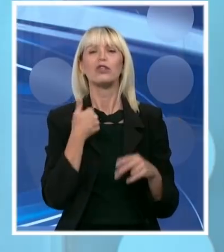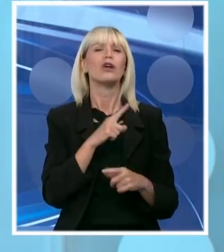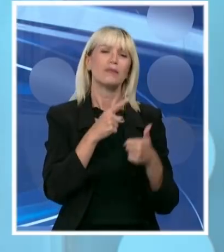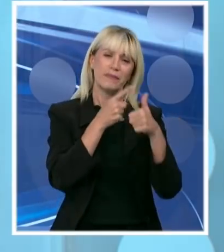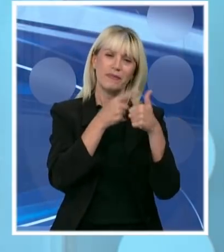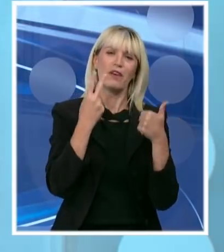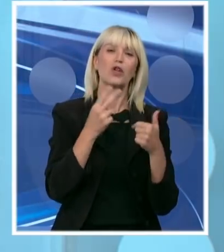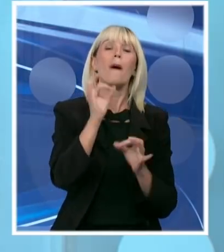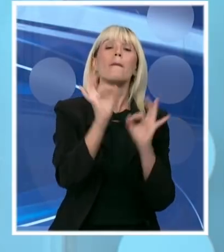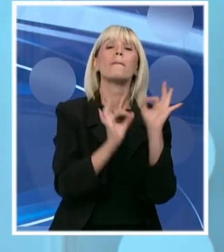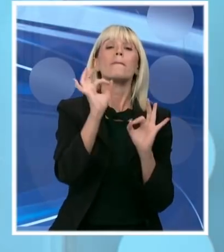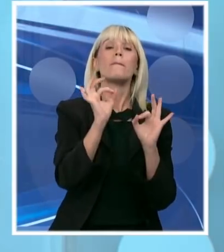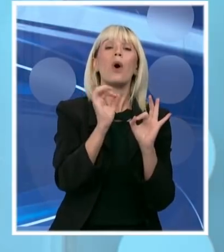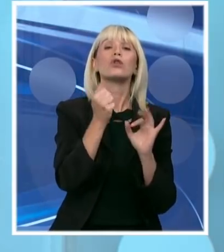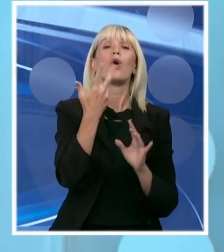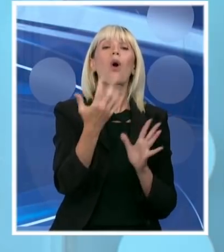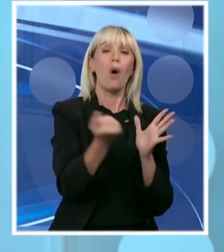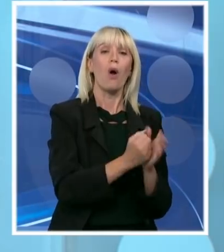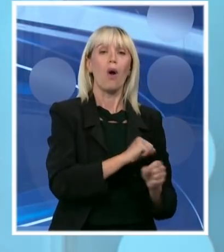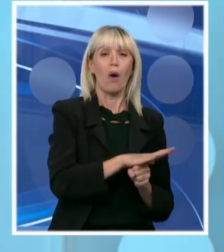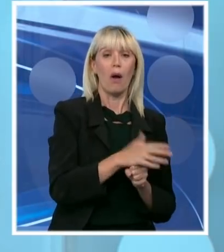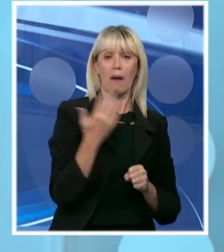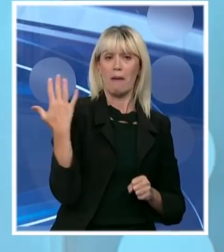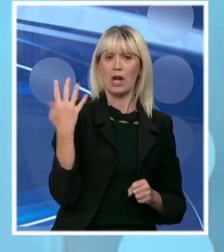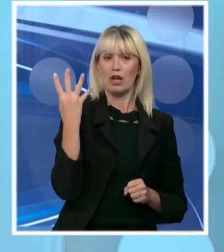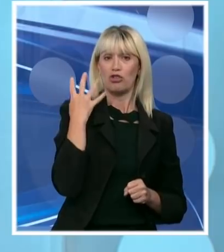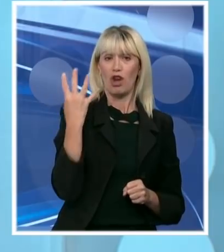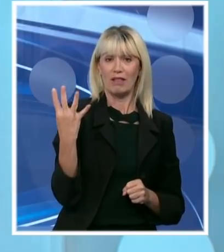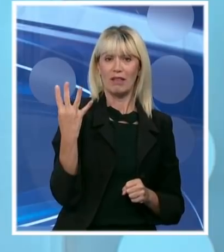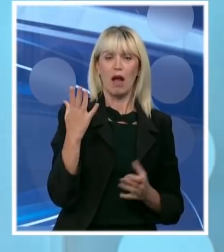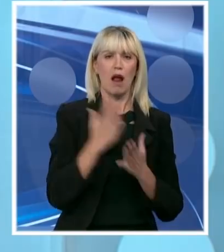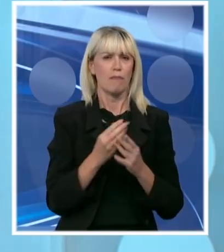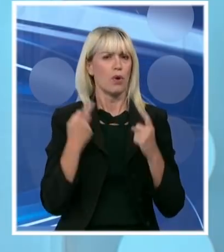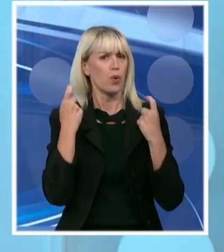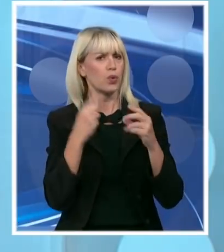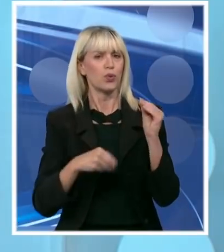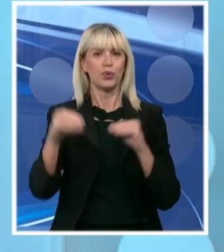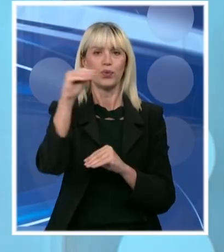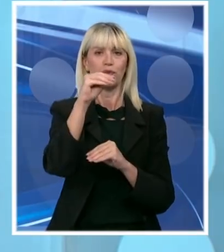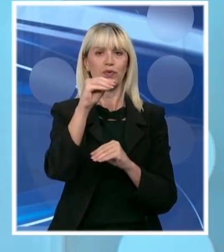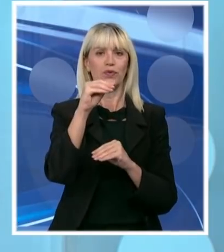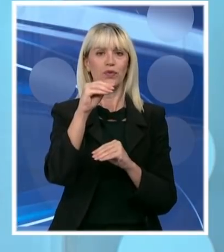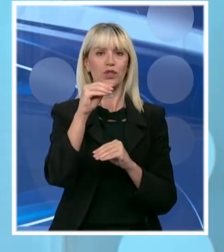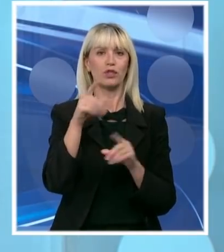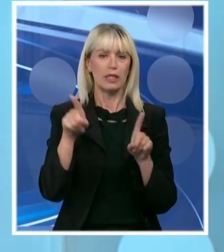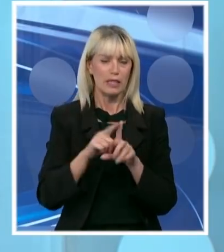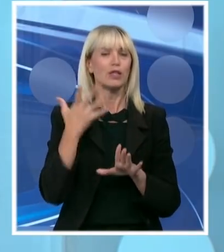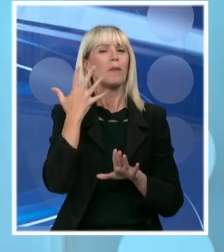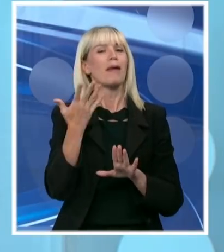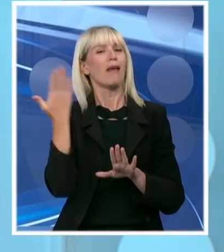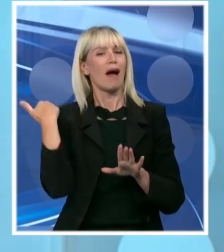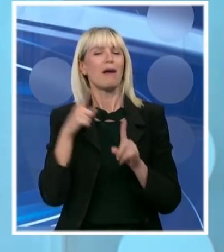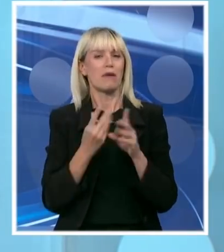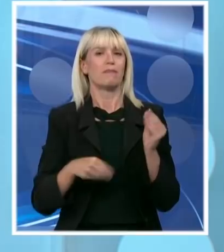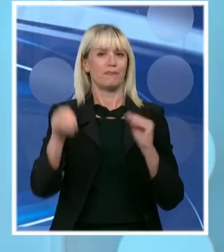procenat zaraženih pre četiri dana je bio značajno veći i pre pet dana. i ovdje jednu